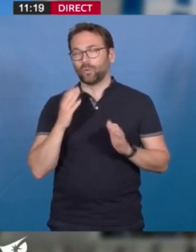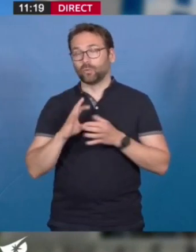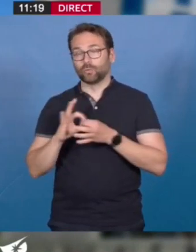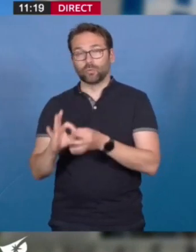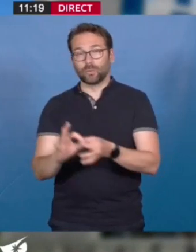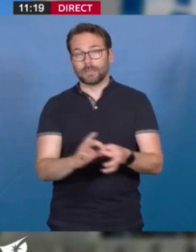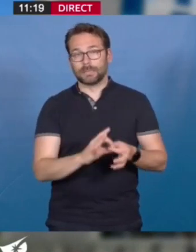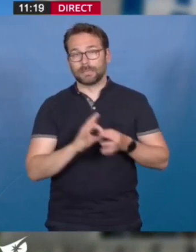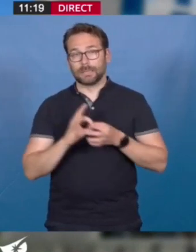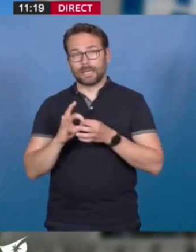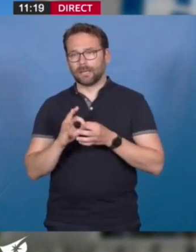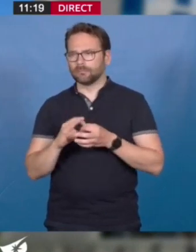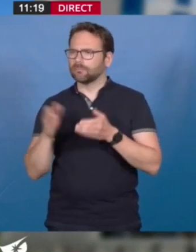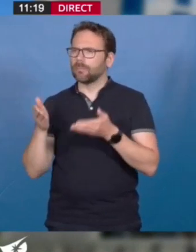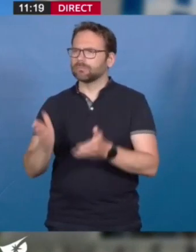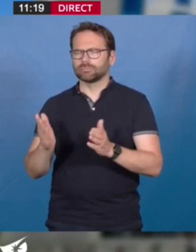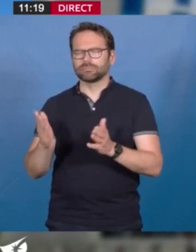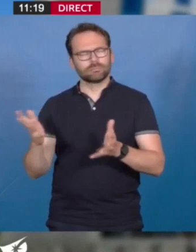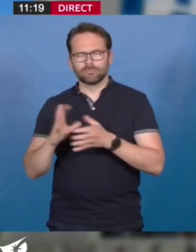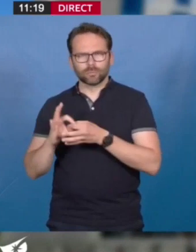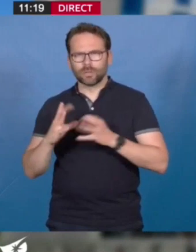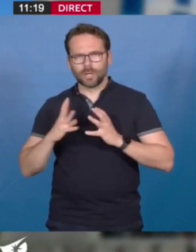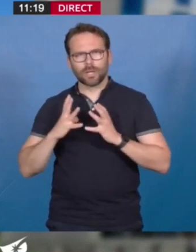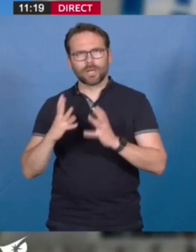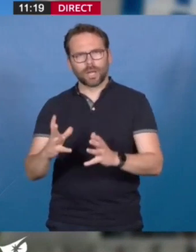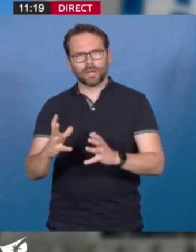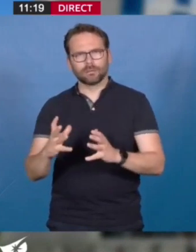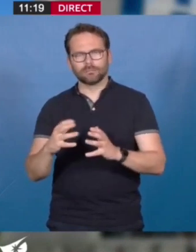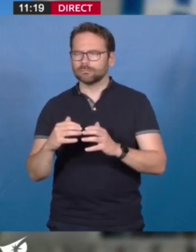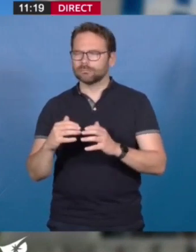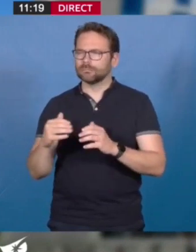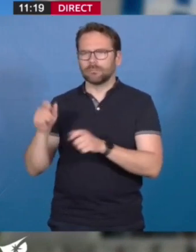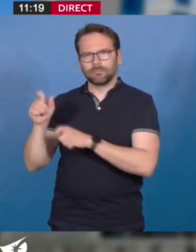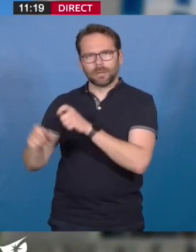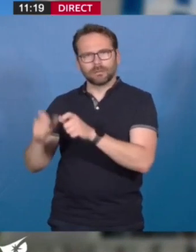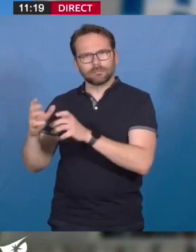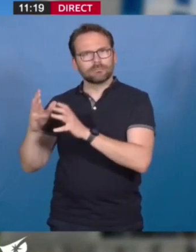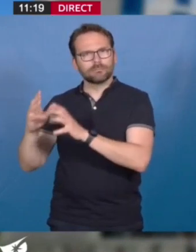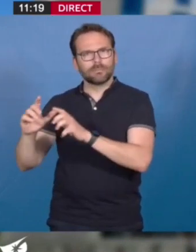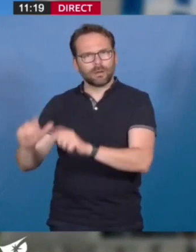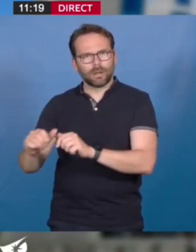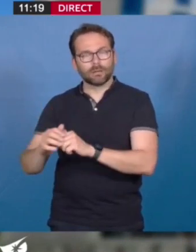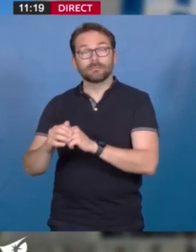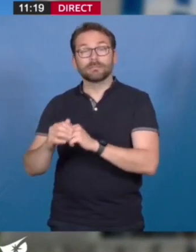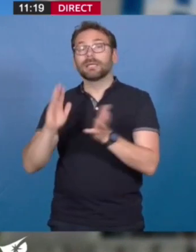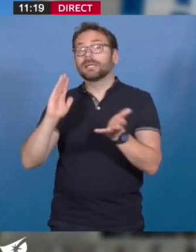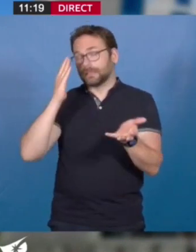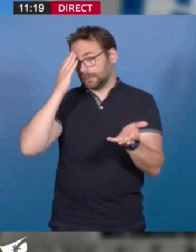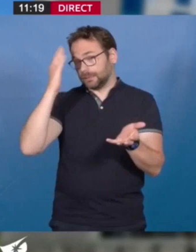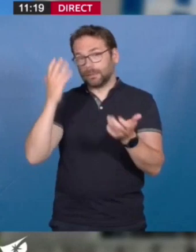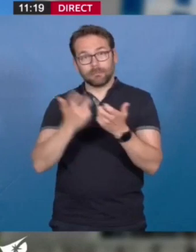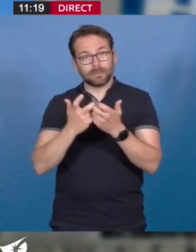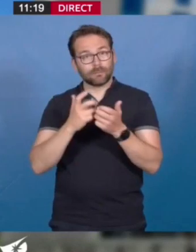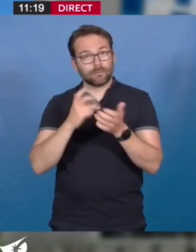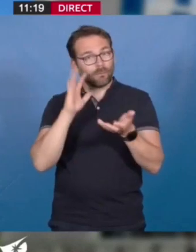des décisions prises des acteurs concernés, et, lorsque c'est le cas, comme dans la folle